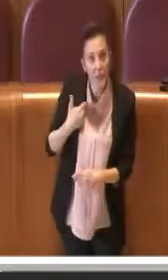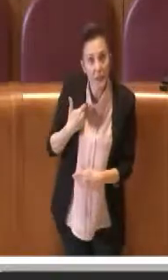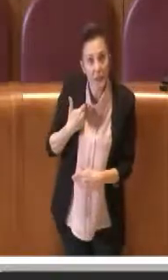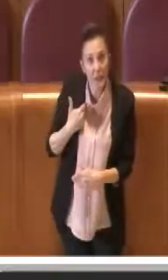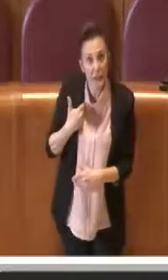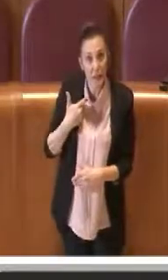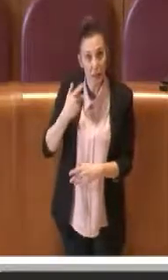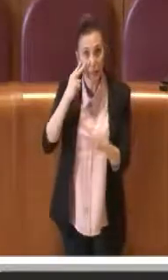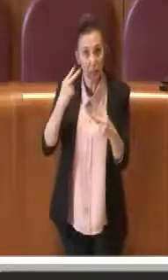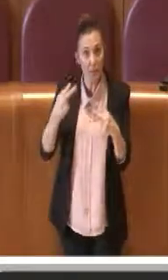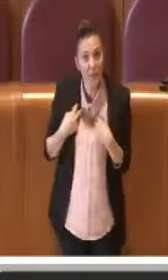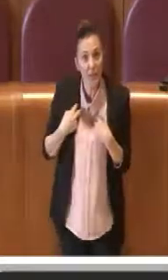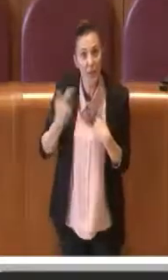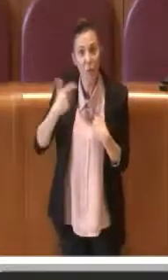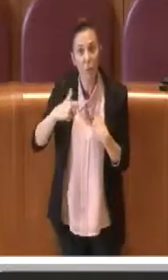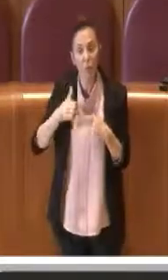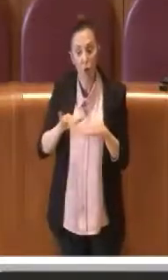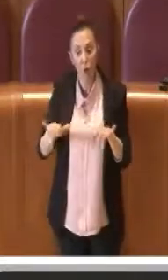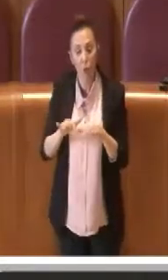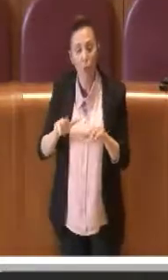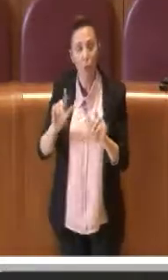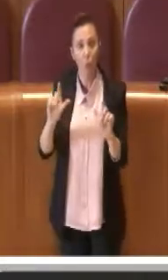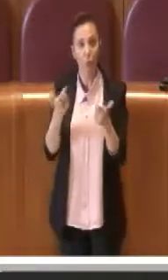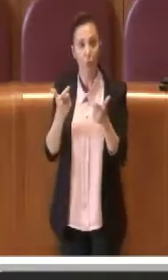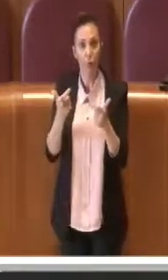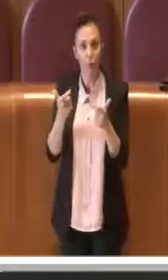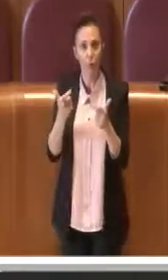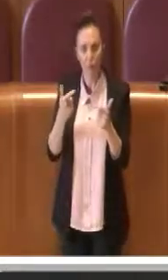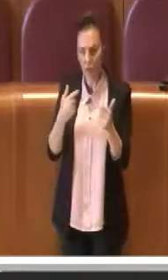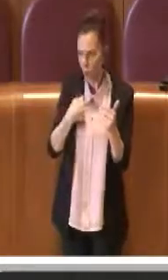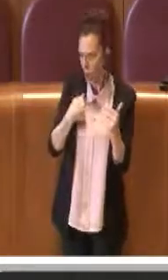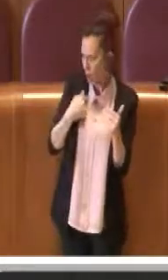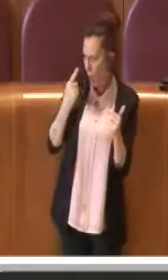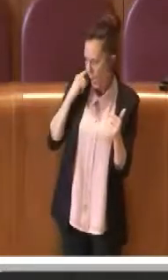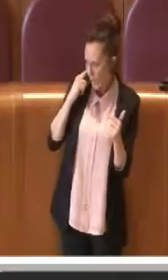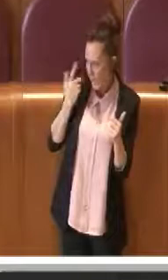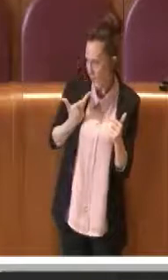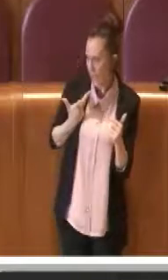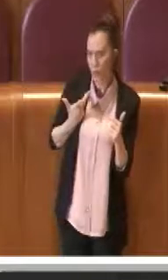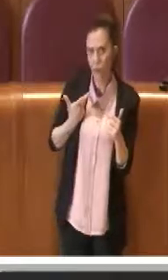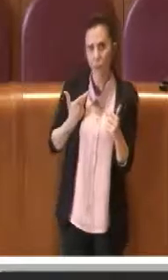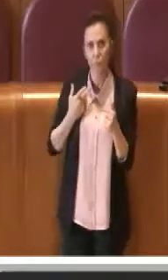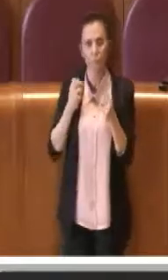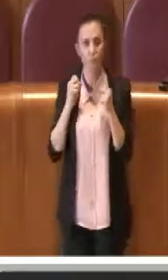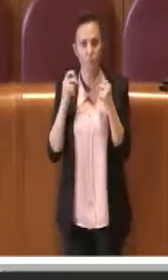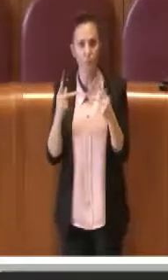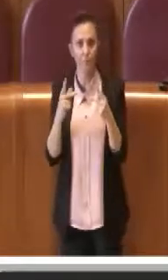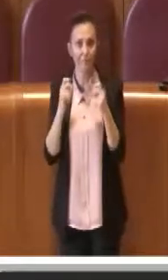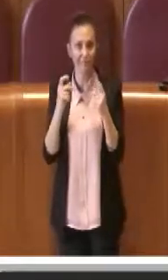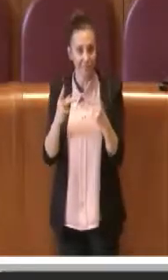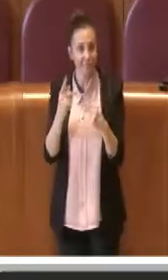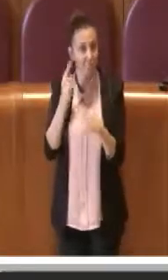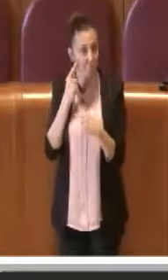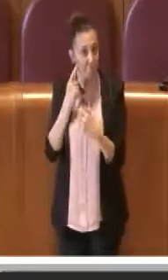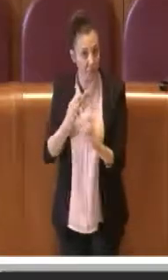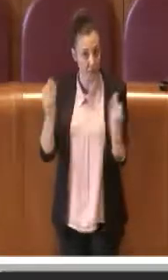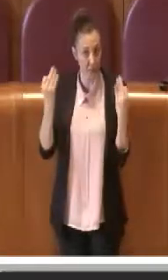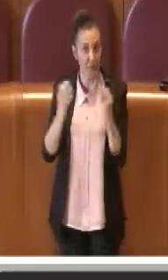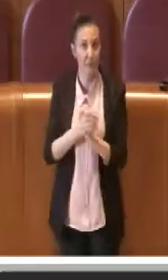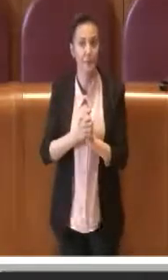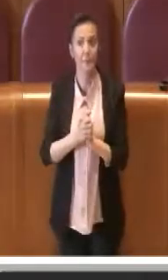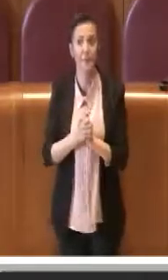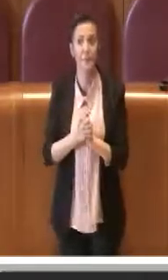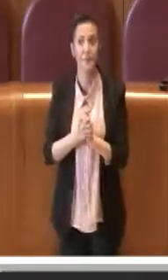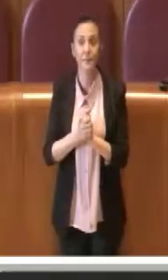io la sento ok ok perfetto mi sentite allora